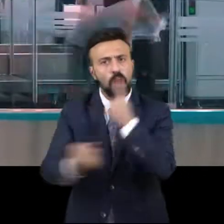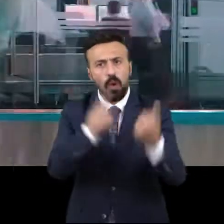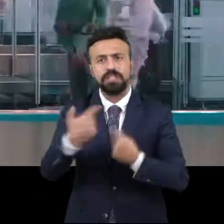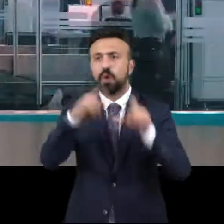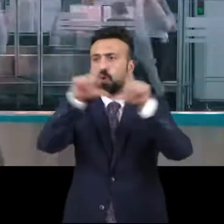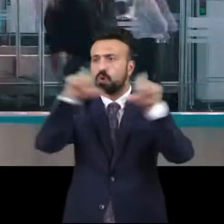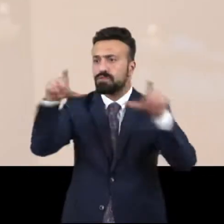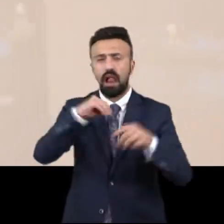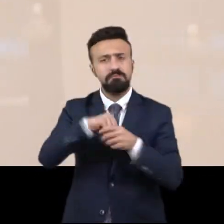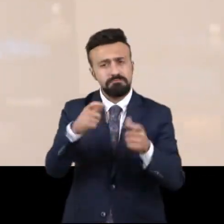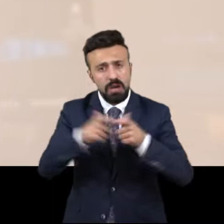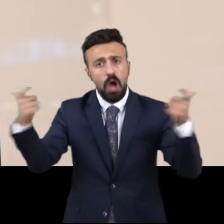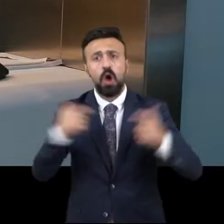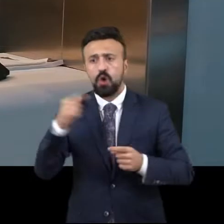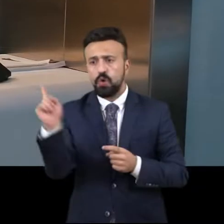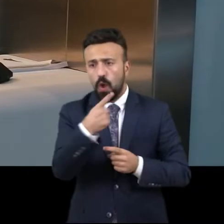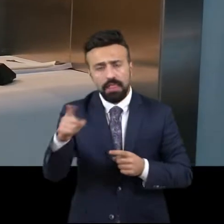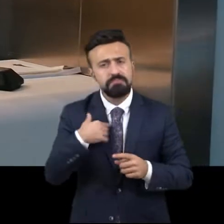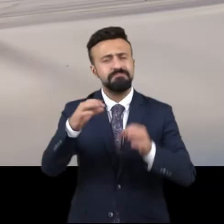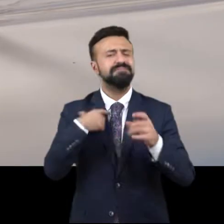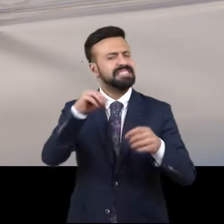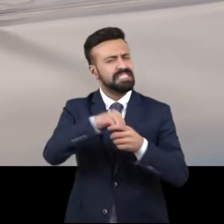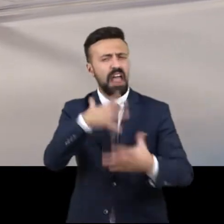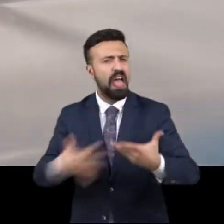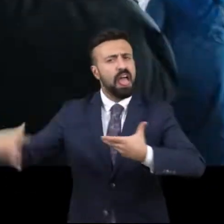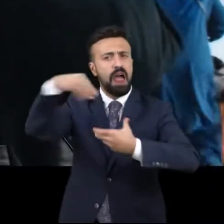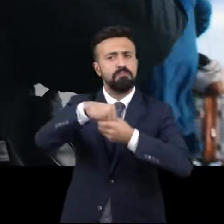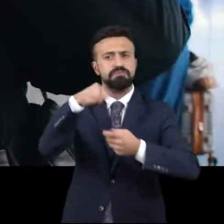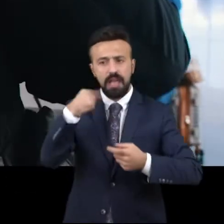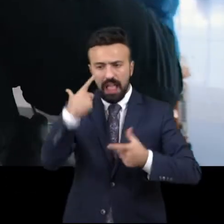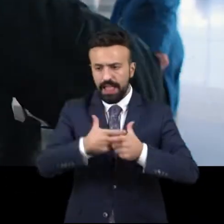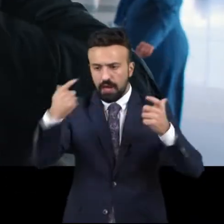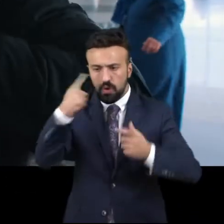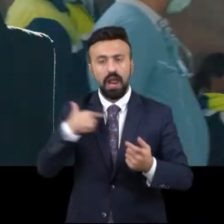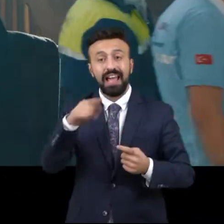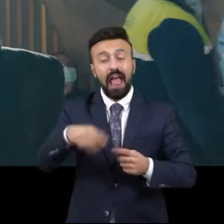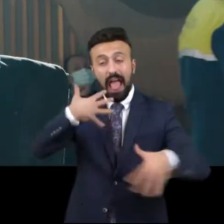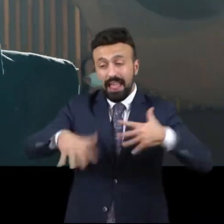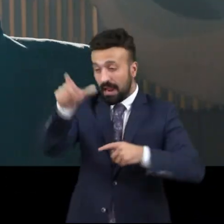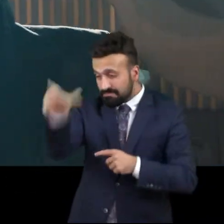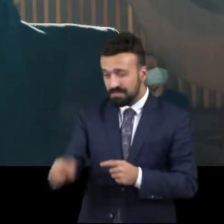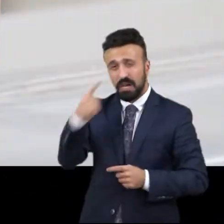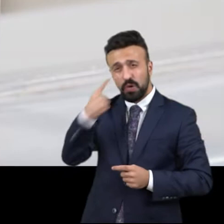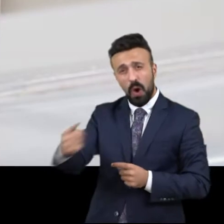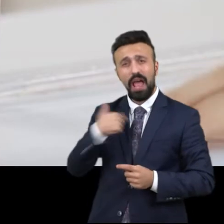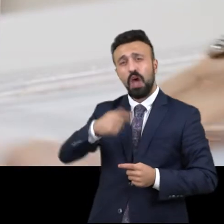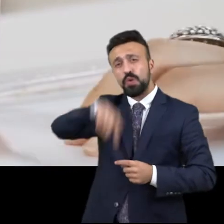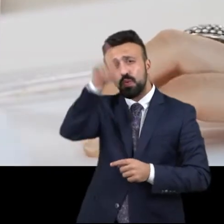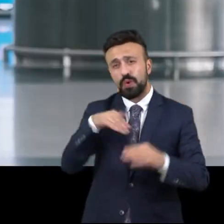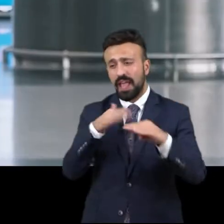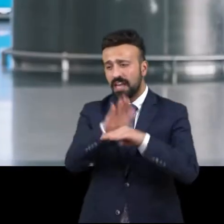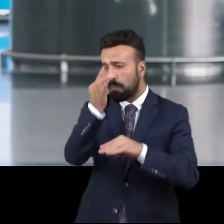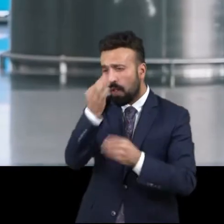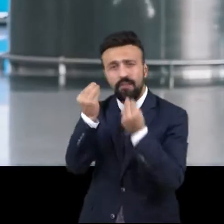kapasiteye, yönetişimden farkındalığa kadar geniş bir perspektifle hareket kabiliyeti kısıtlı bireylerin günlük